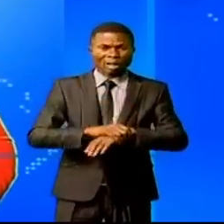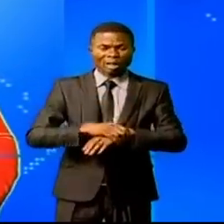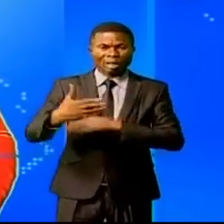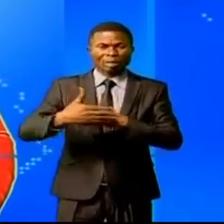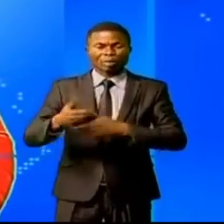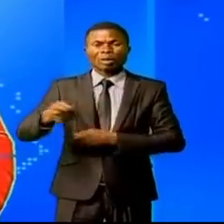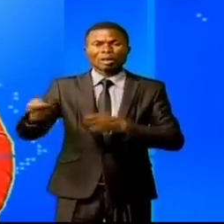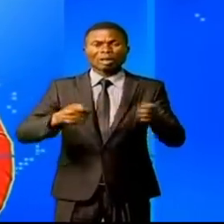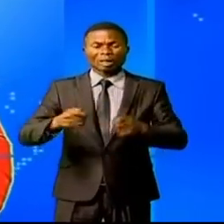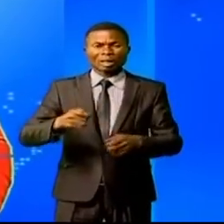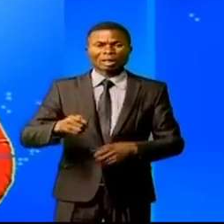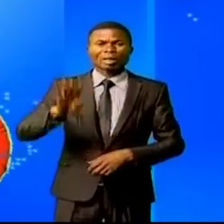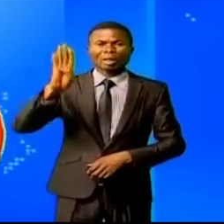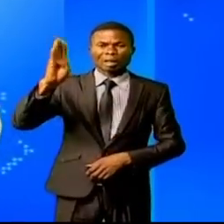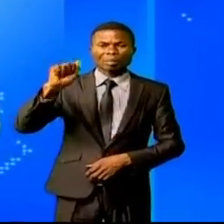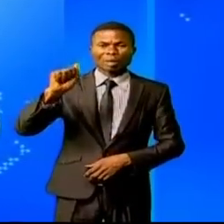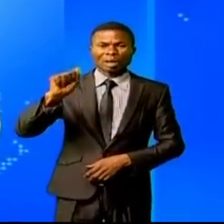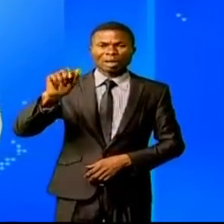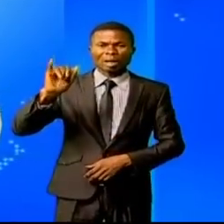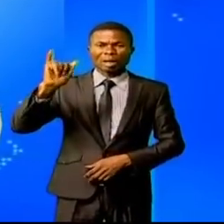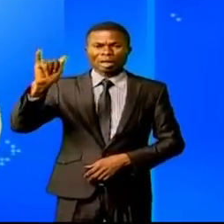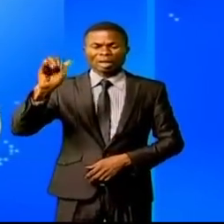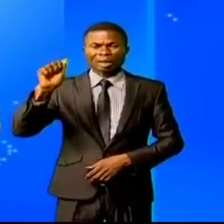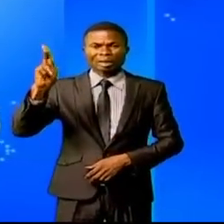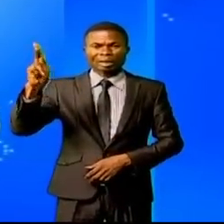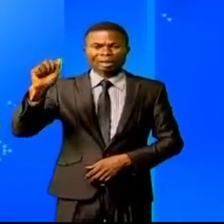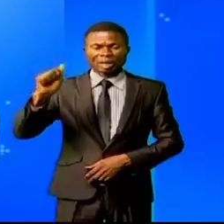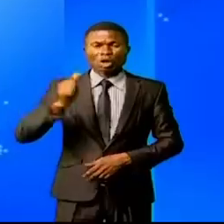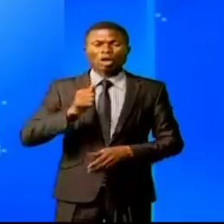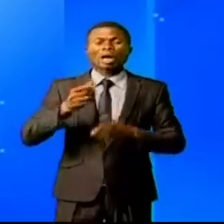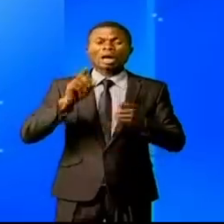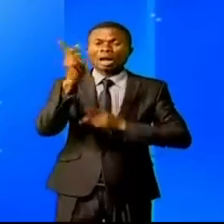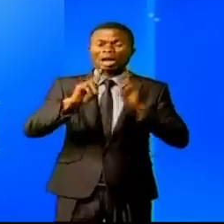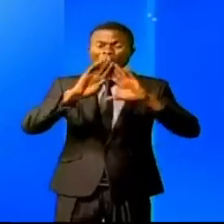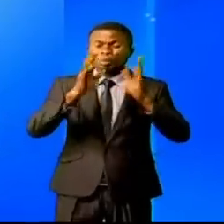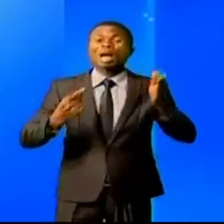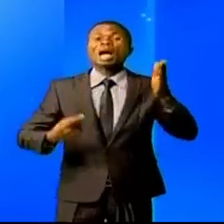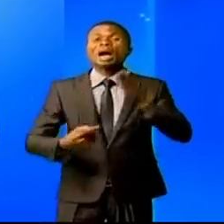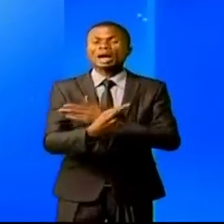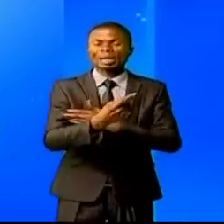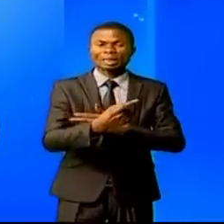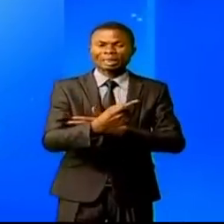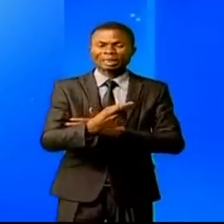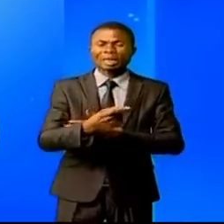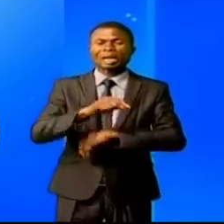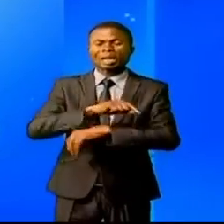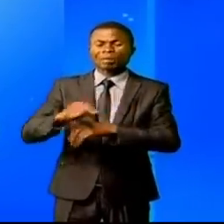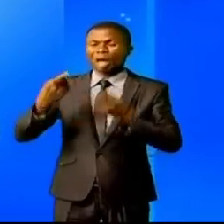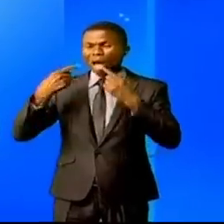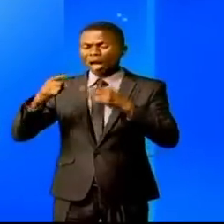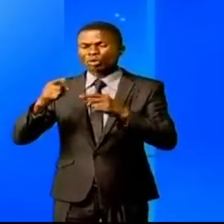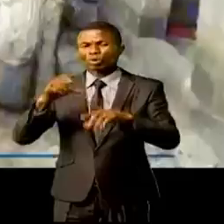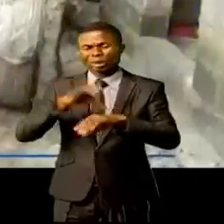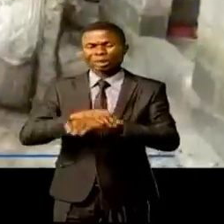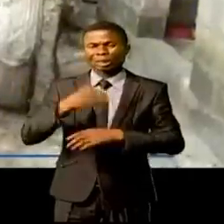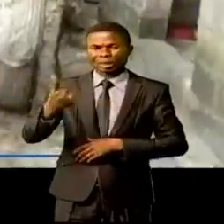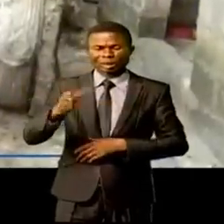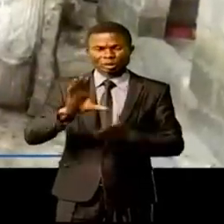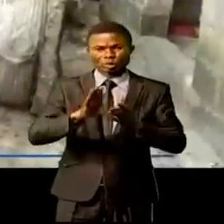marché Bayaka, ici à Kinshasa. Vol dénoncé par la population qui a saisi la SNEL Yvette Makontima.